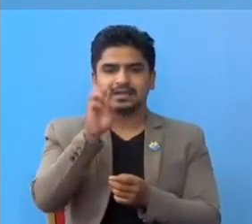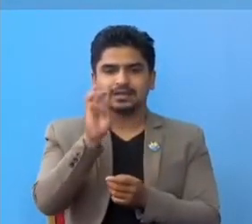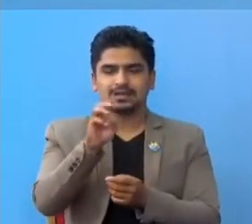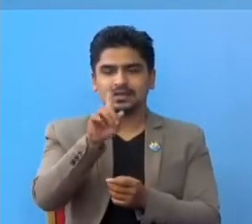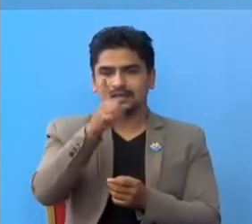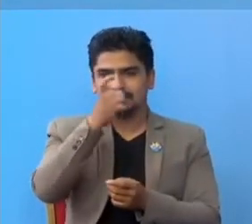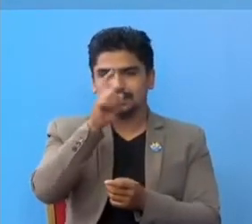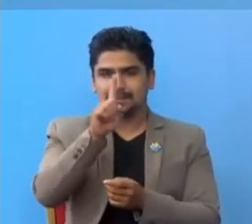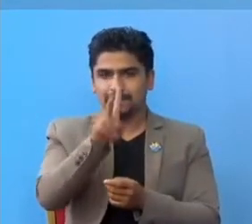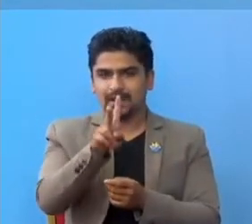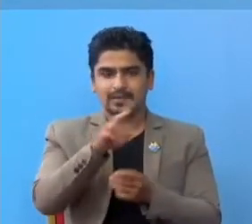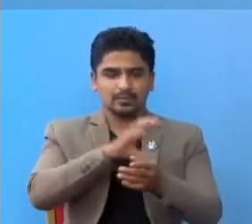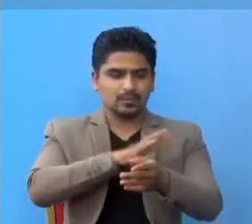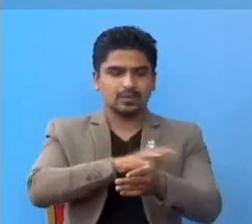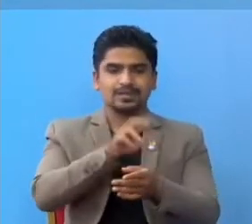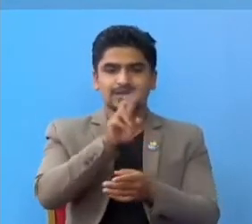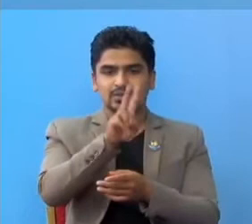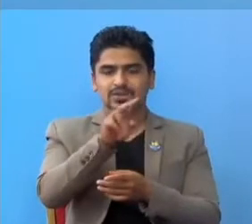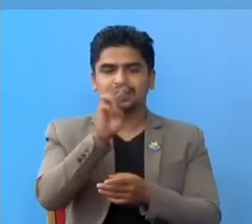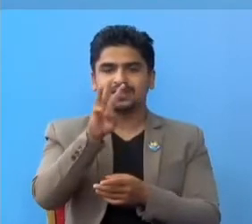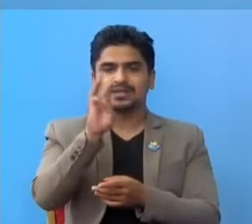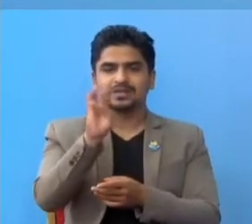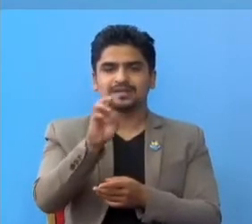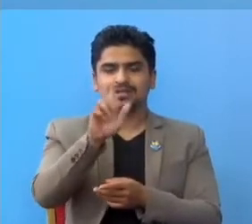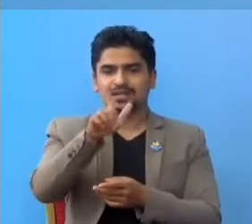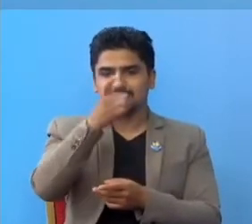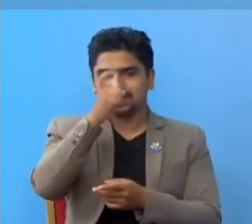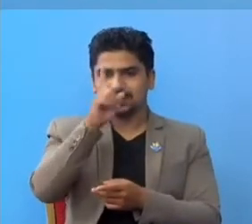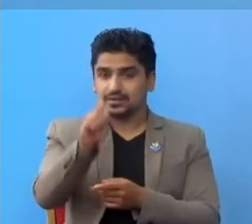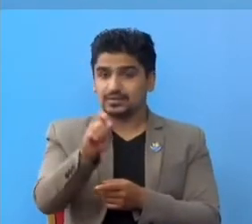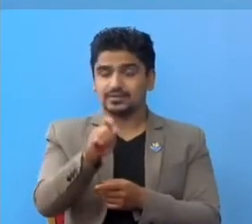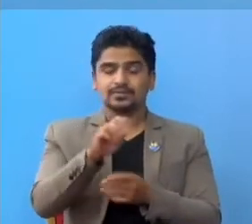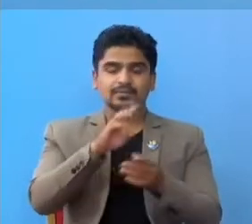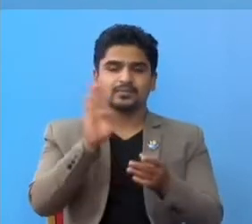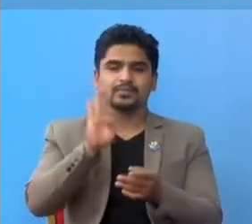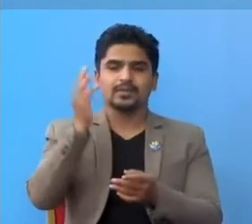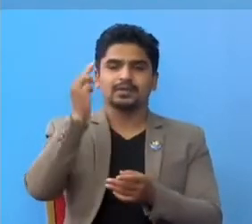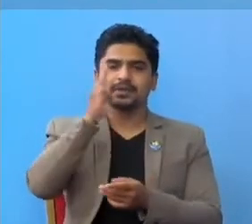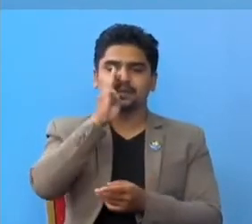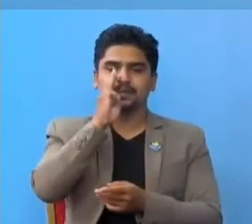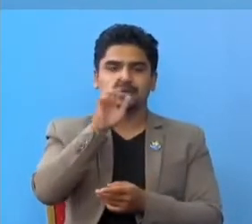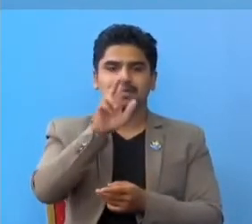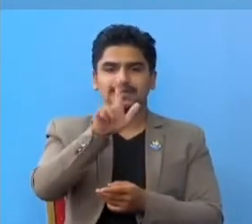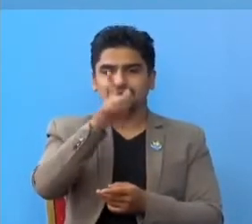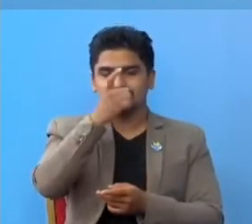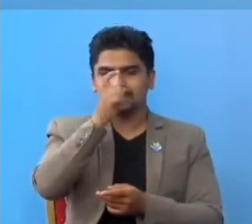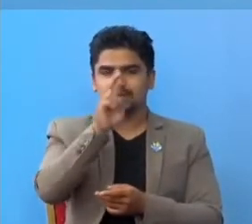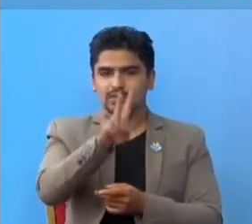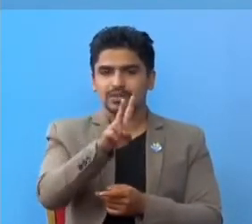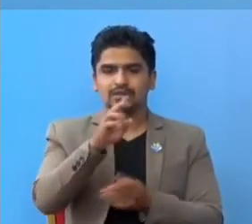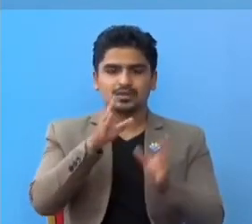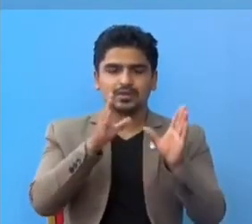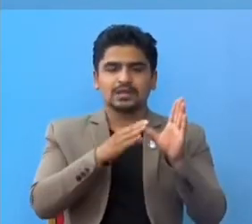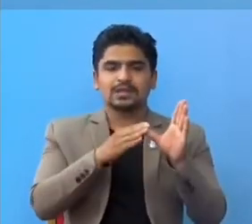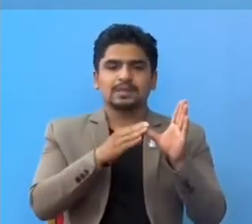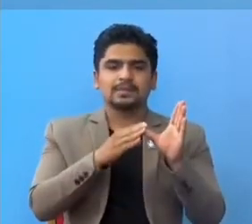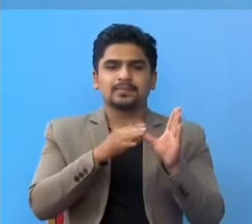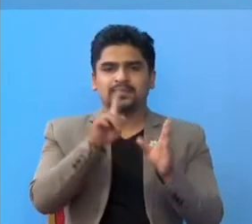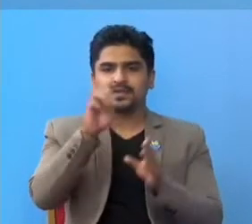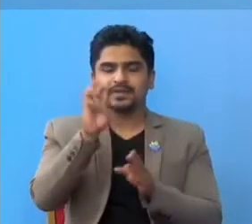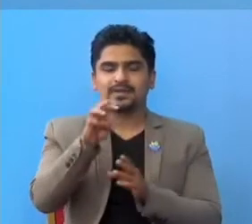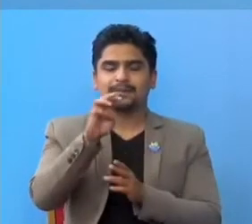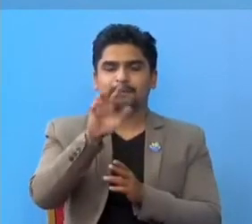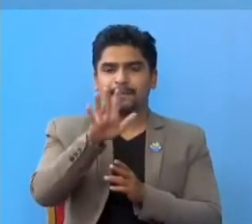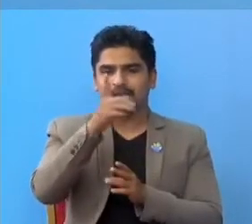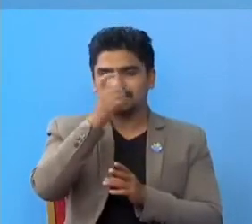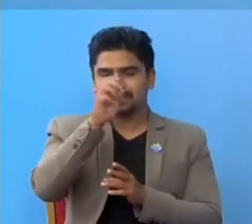-12, प्रदेश दुई 306-10, बागमती प्रदेश वाट 6-2, गंडगी प्रदेश 105